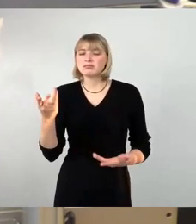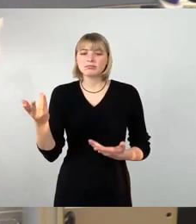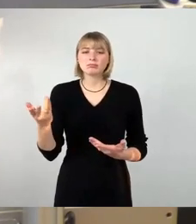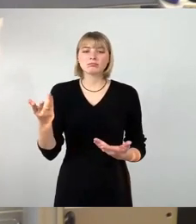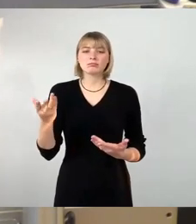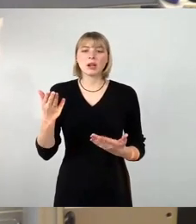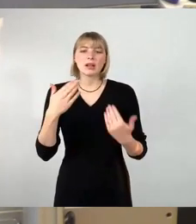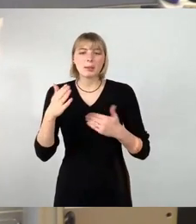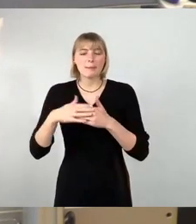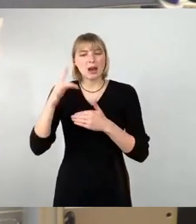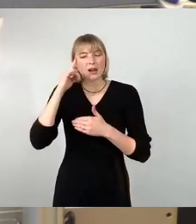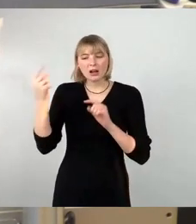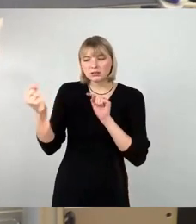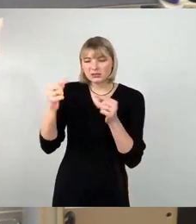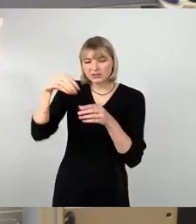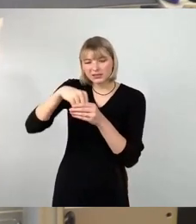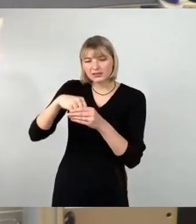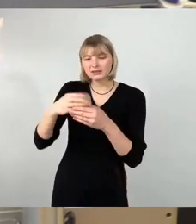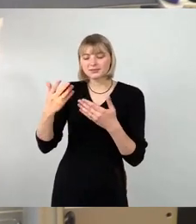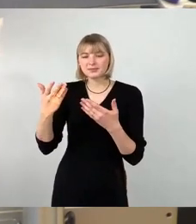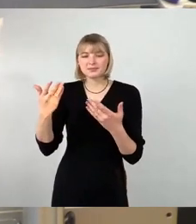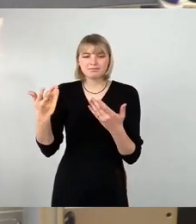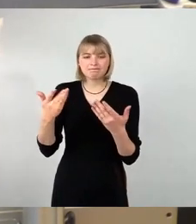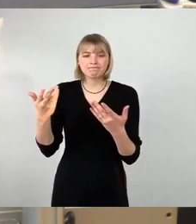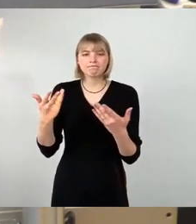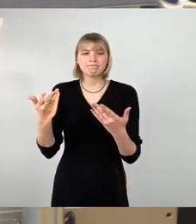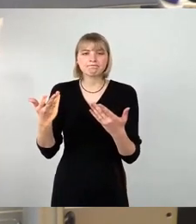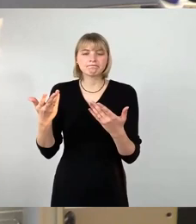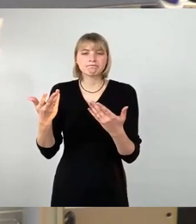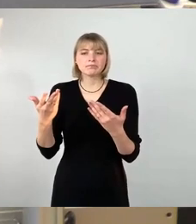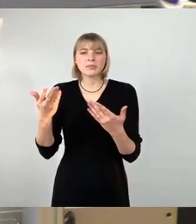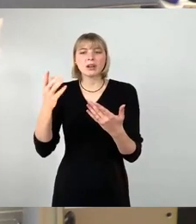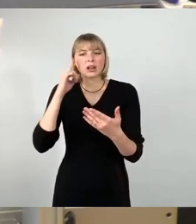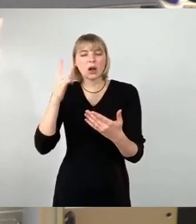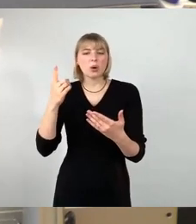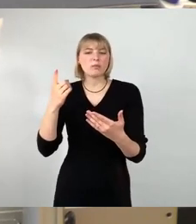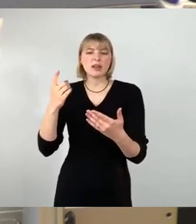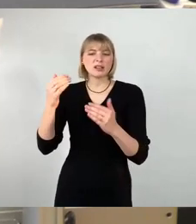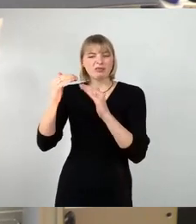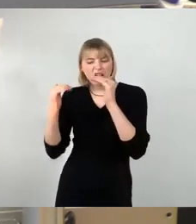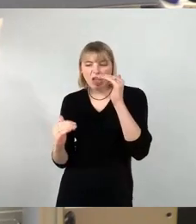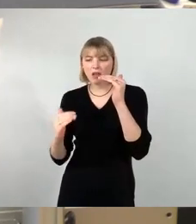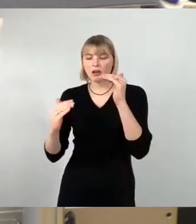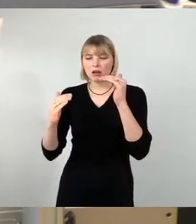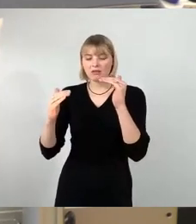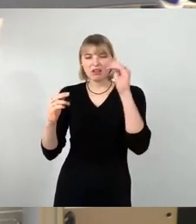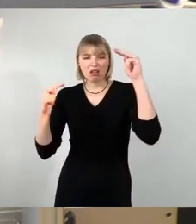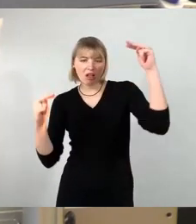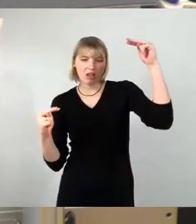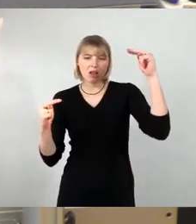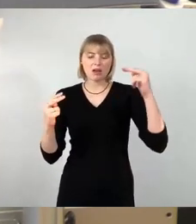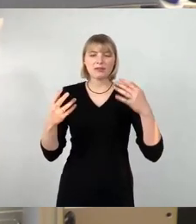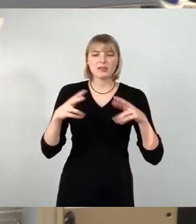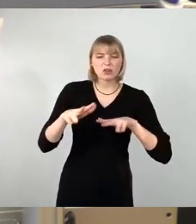diskutiert, doch auch untersetzt sein sollte mit Überlegungen zur Wirtschaftlichkeit des Ganzen und zur